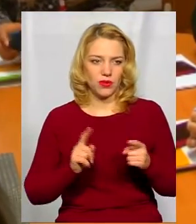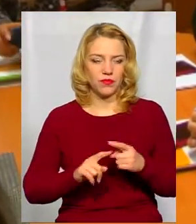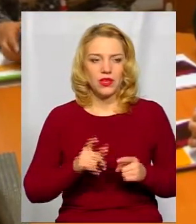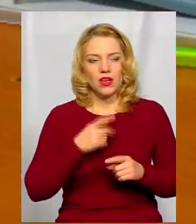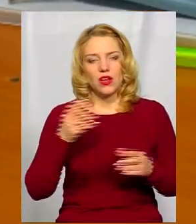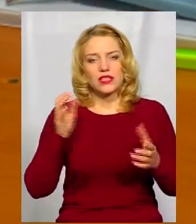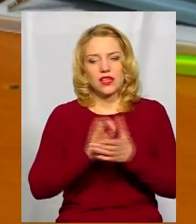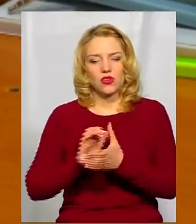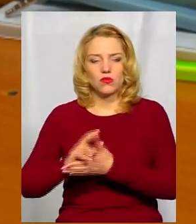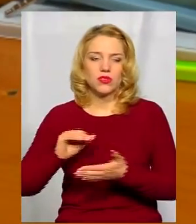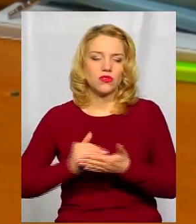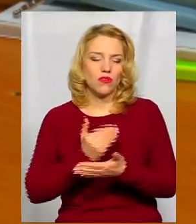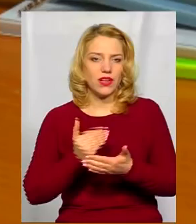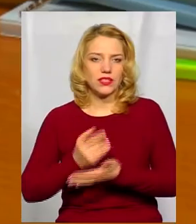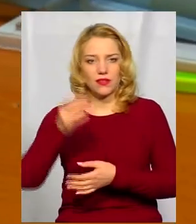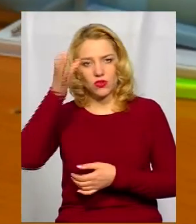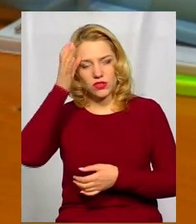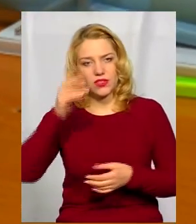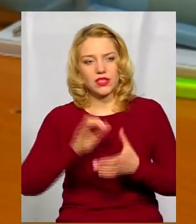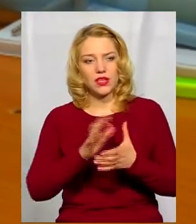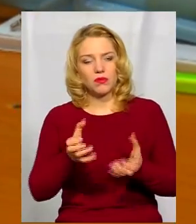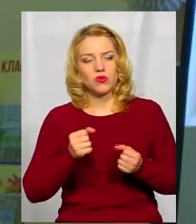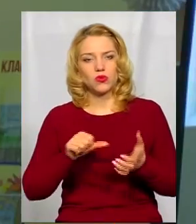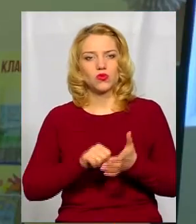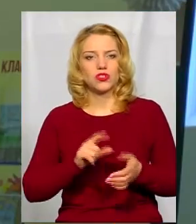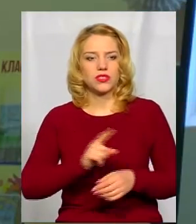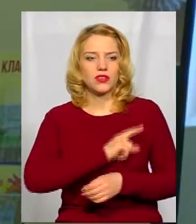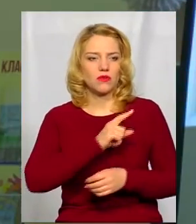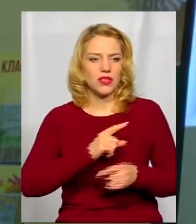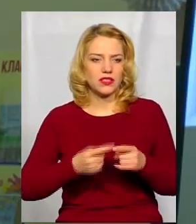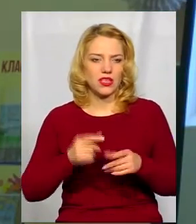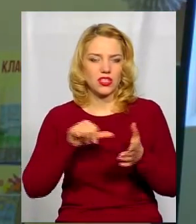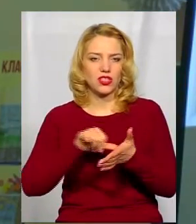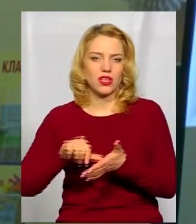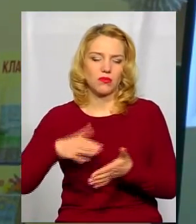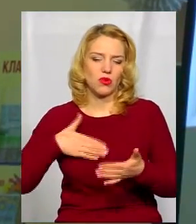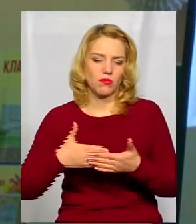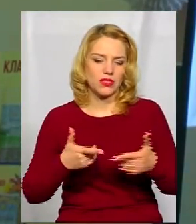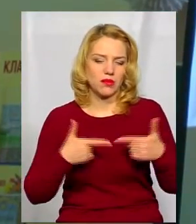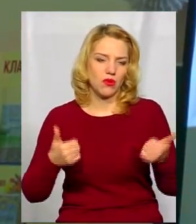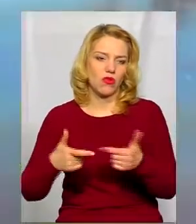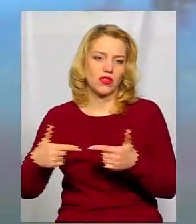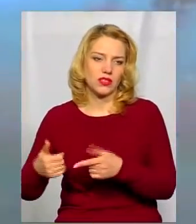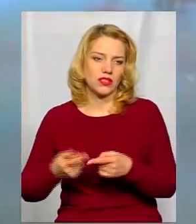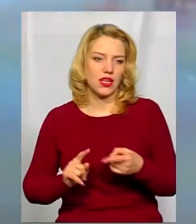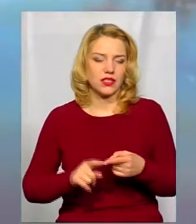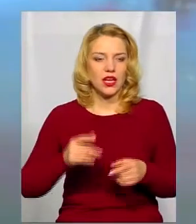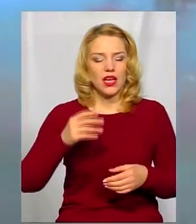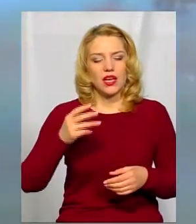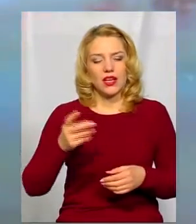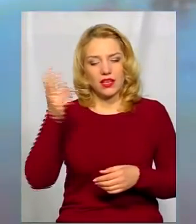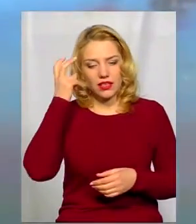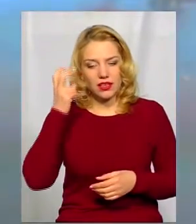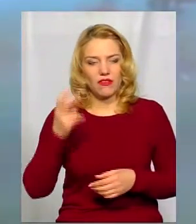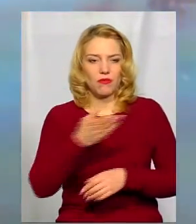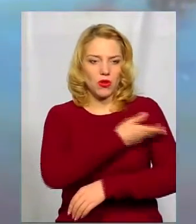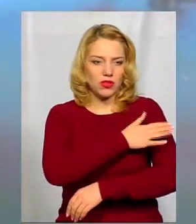знайомляться з інноваціями в освіті та беруть участь у 26 майстерах з членами громадської організації. Нові – вчителями Хмельницького, Києва, Тернополя, Полтави,